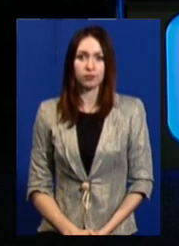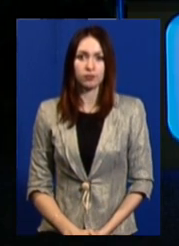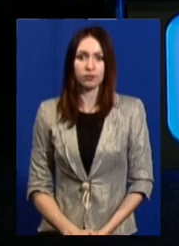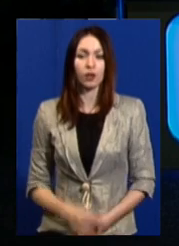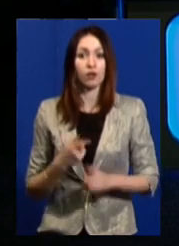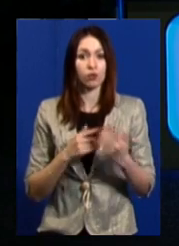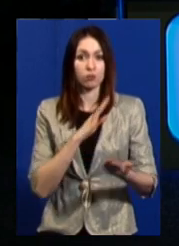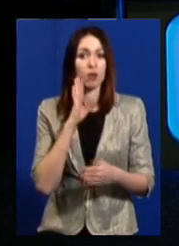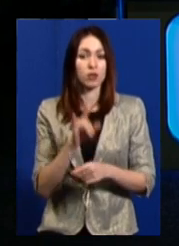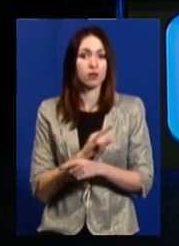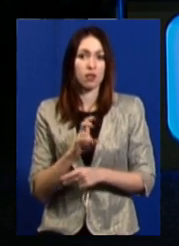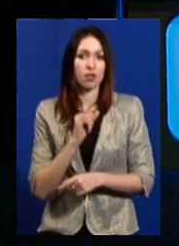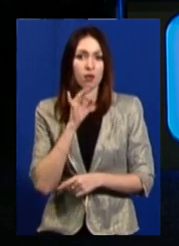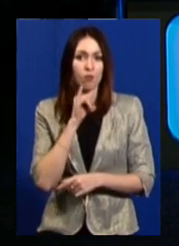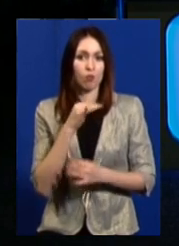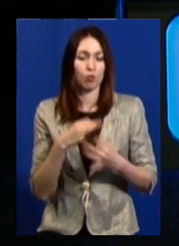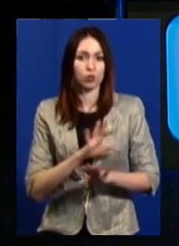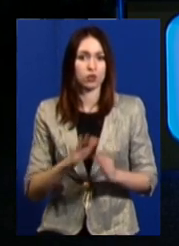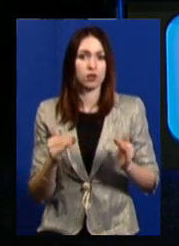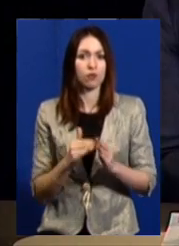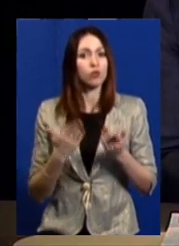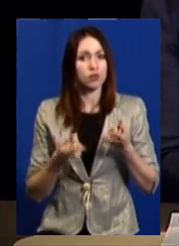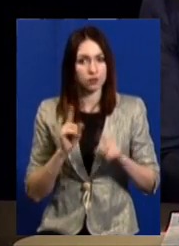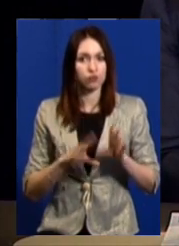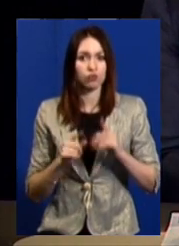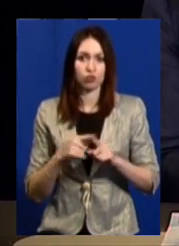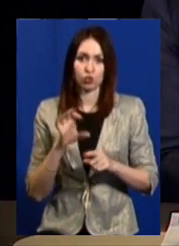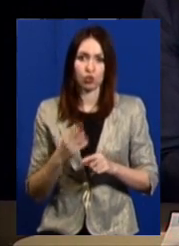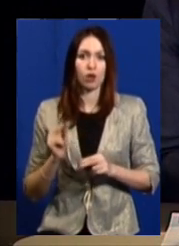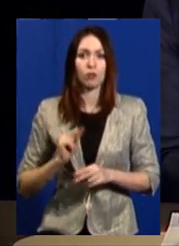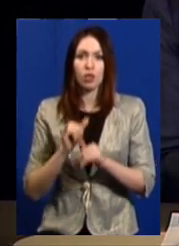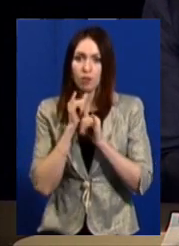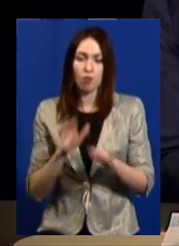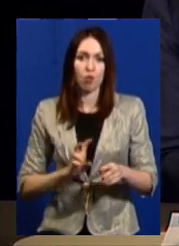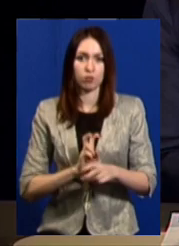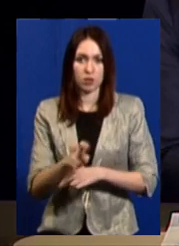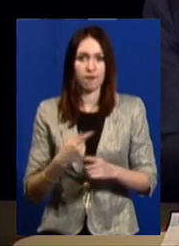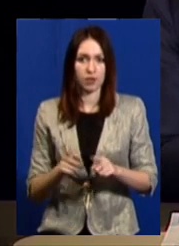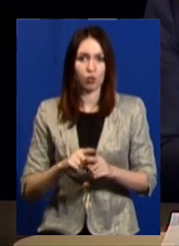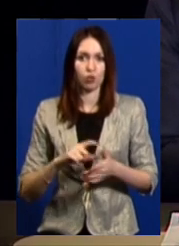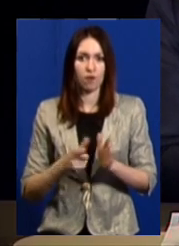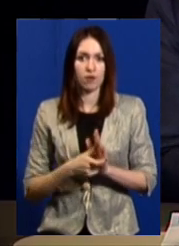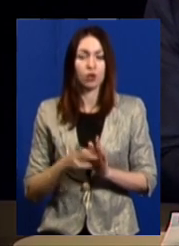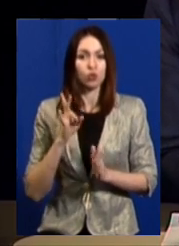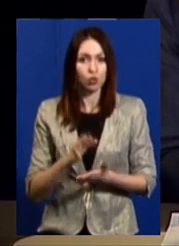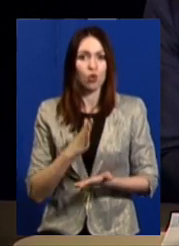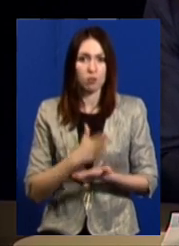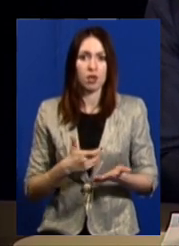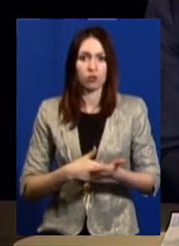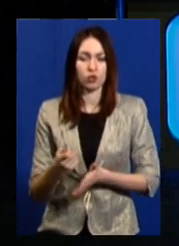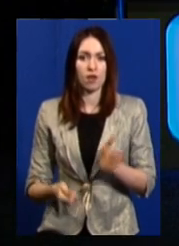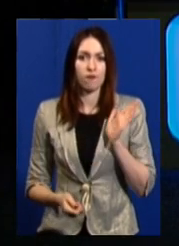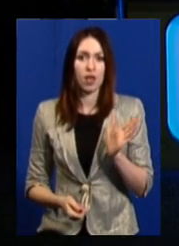Мама збрехала і не пустила до будинку. Чи дійсно це означає, що соціальні працівники не можуть зайти в таку квартиру, хоча мають заяву?